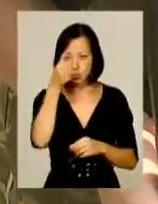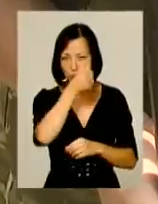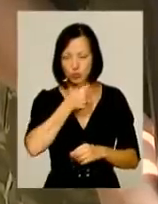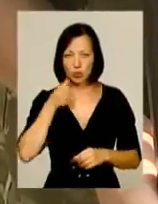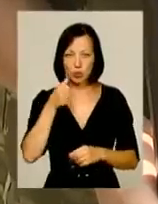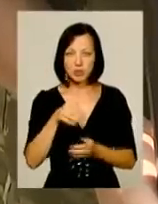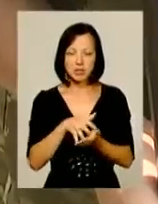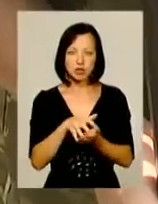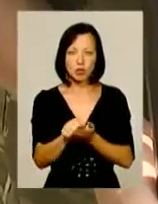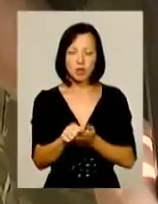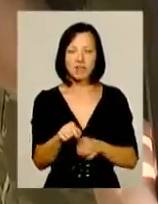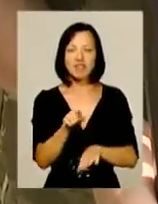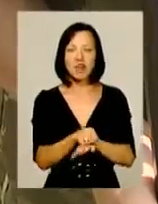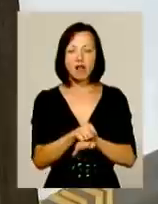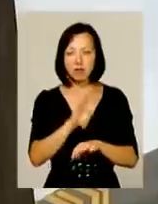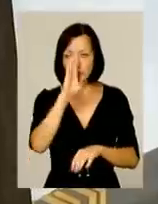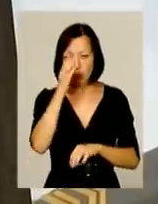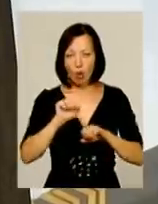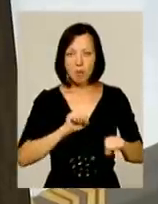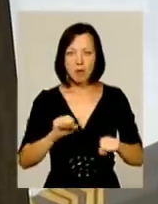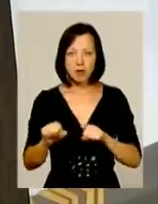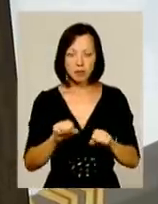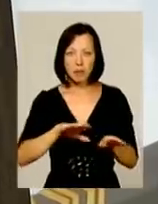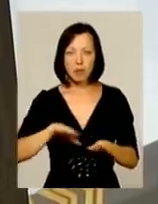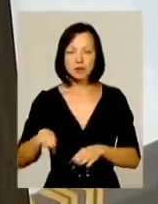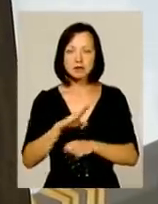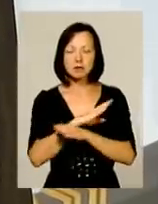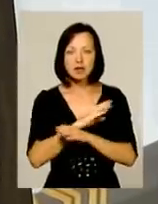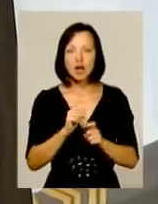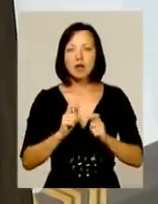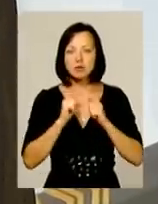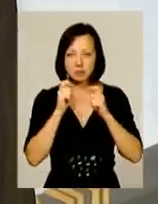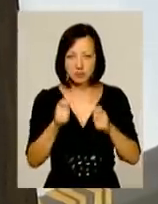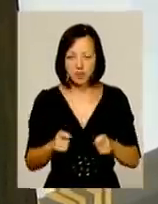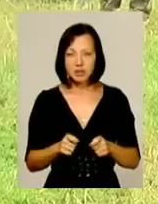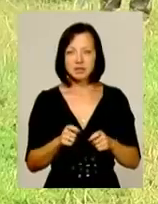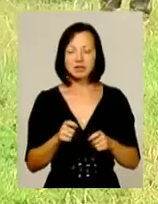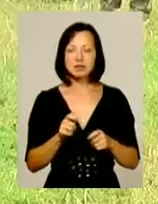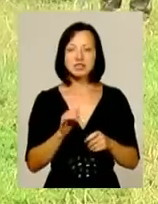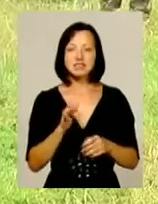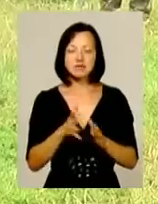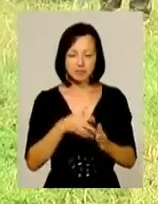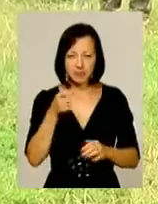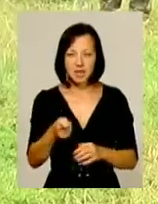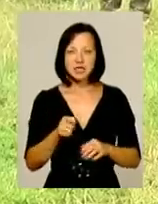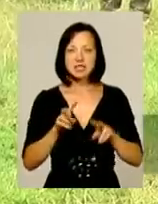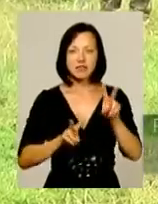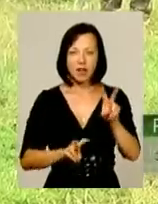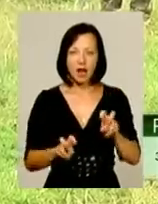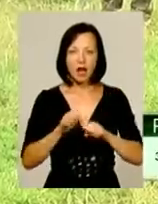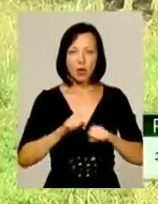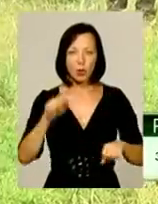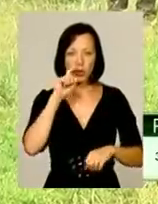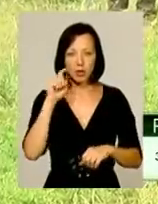знешкодив ворожий танк. Командуванням хлопець посмертно представлений до звання Героя України. Благодаря його поступку були зберігані